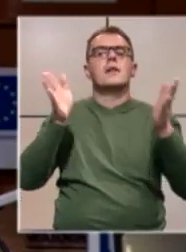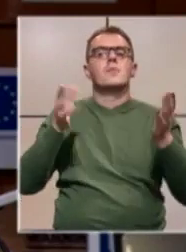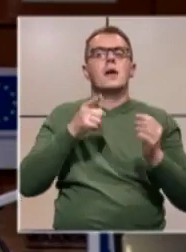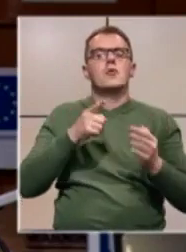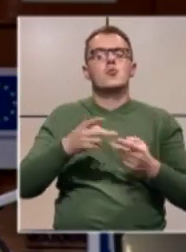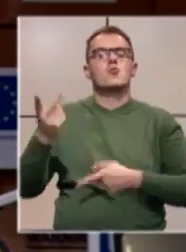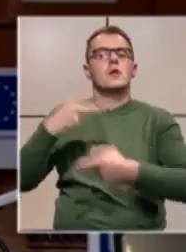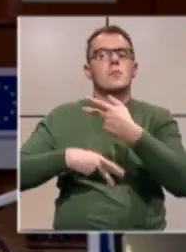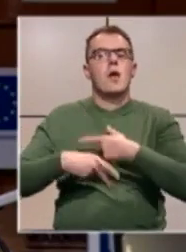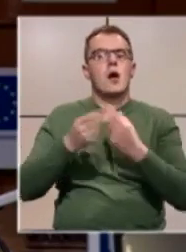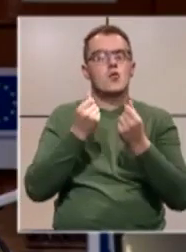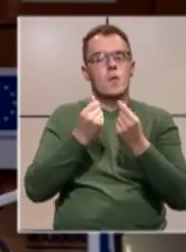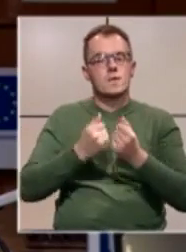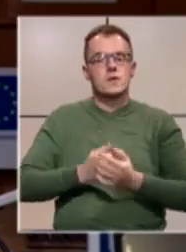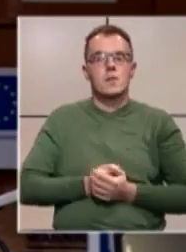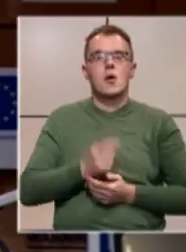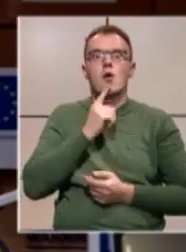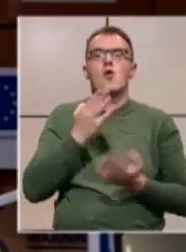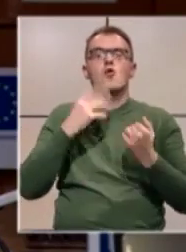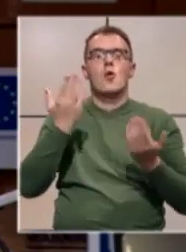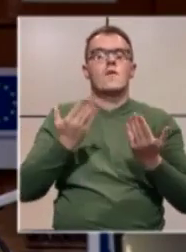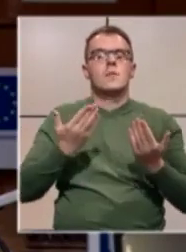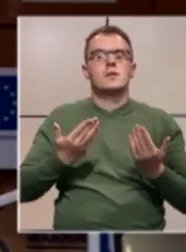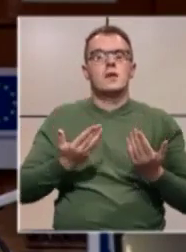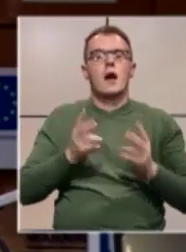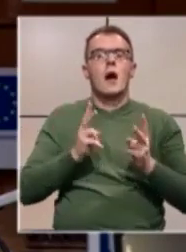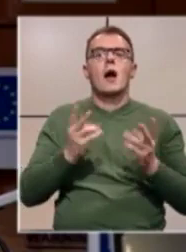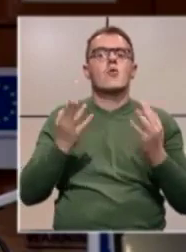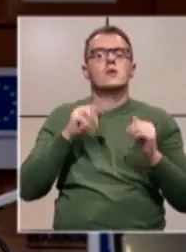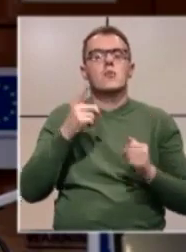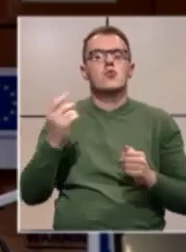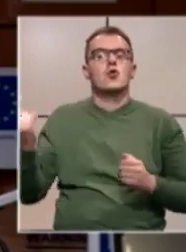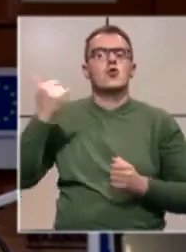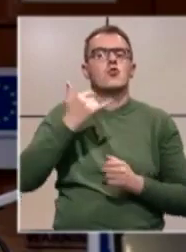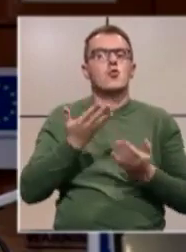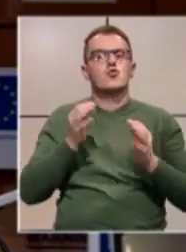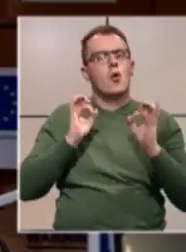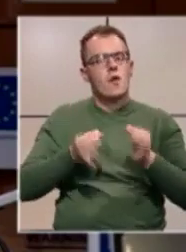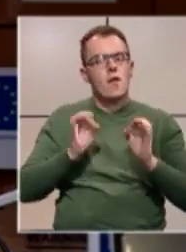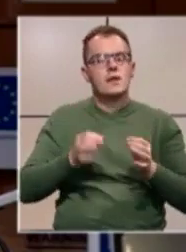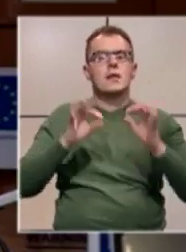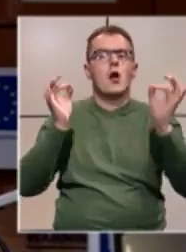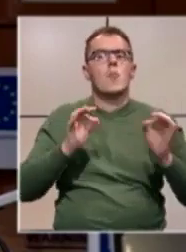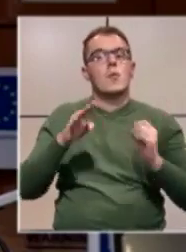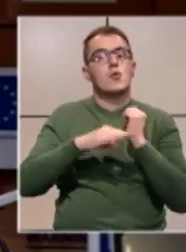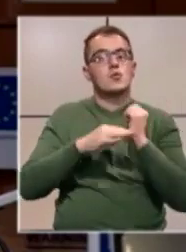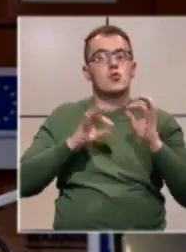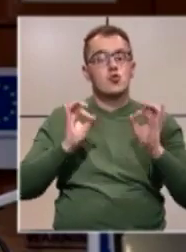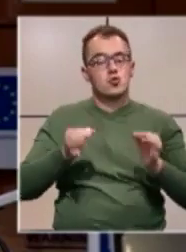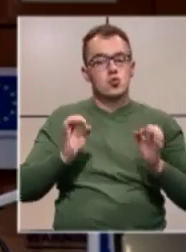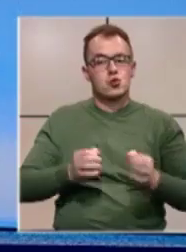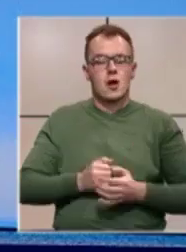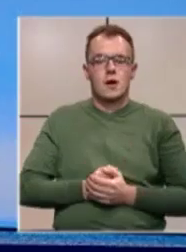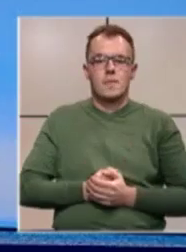raspolaganju novcima, koji vam se povjere kako se može doći do veoma, veoma kvalitetne opreme uz pomoć sručnjaka.